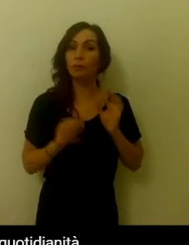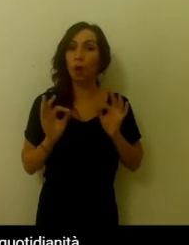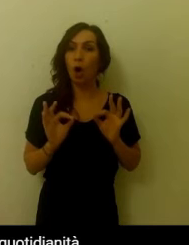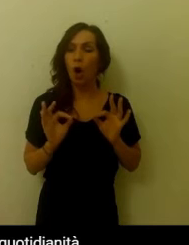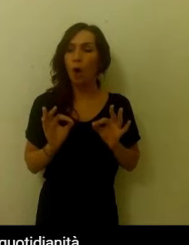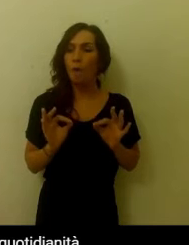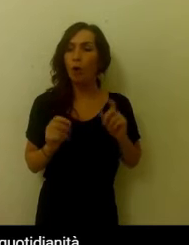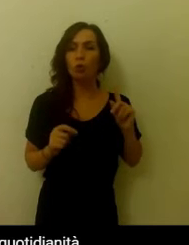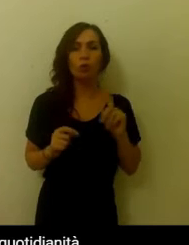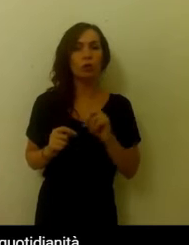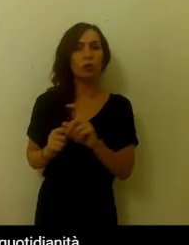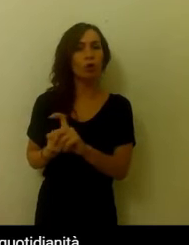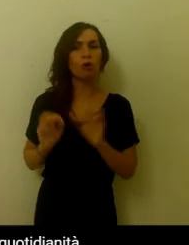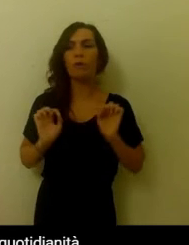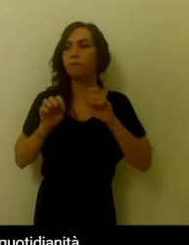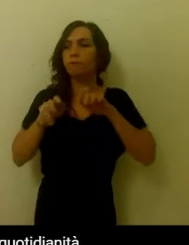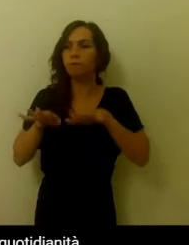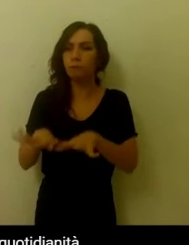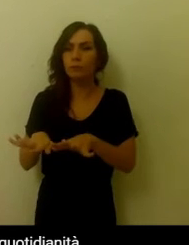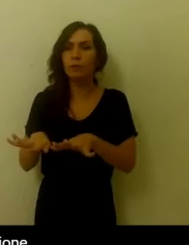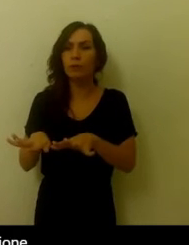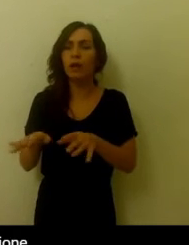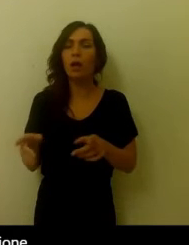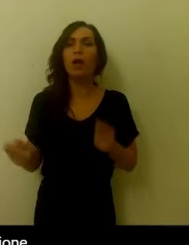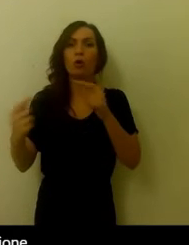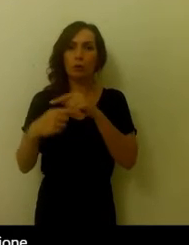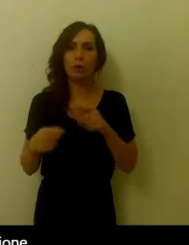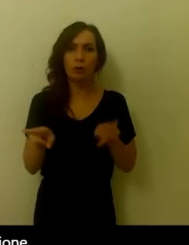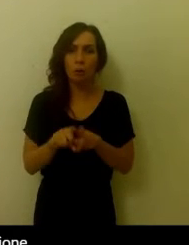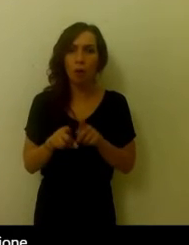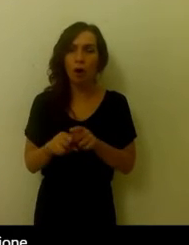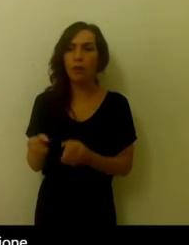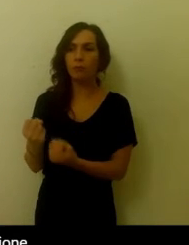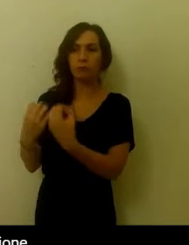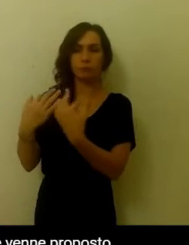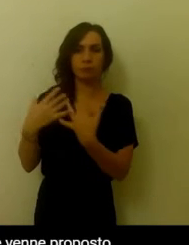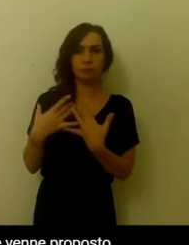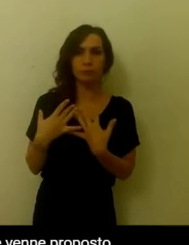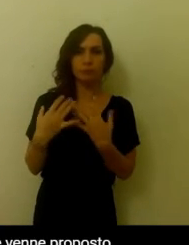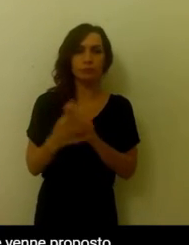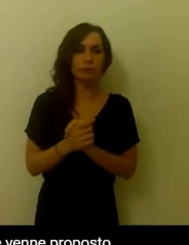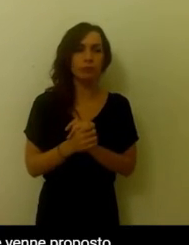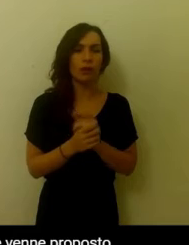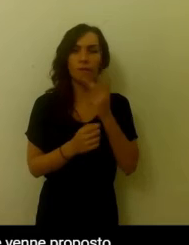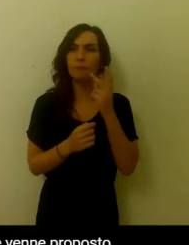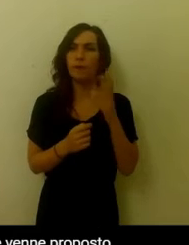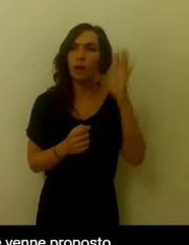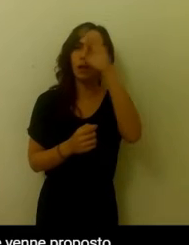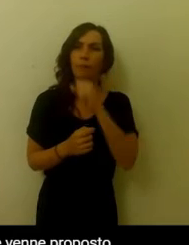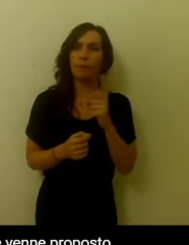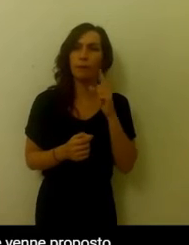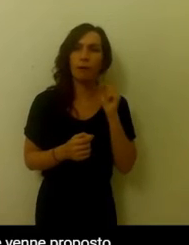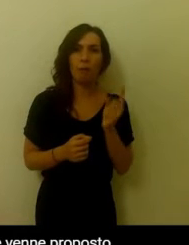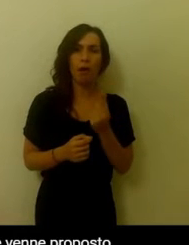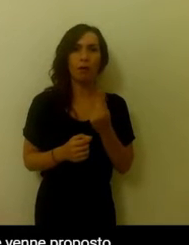nostra quotidianità e il dolore è influenzato dalla nostra quotidianità. Per comprendere meglio questa visione dobbiamo rifarci al modello